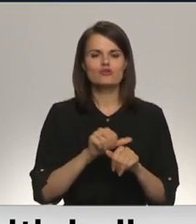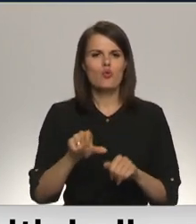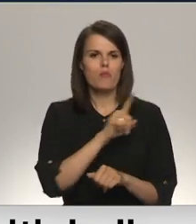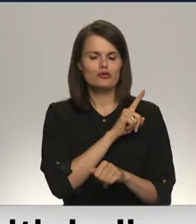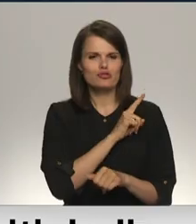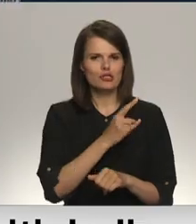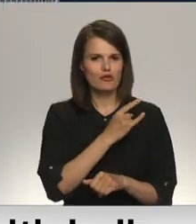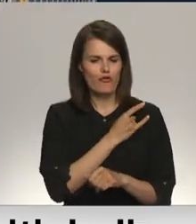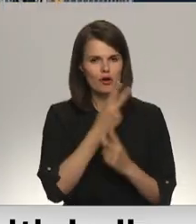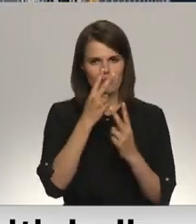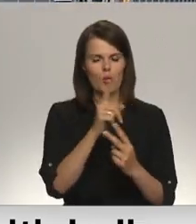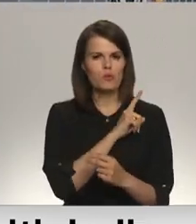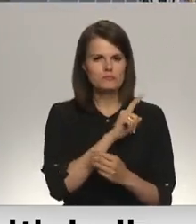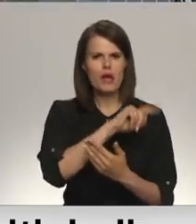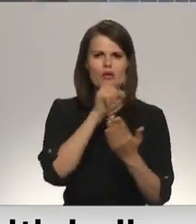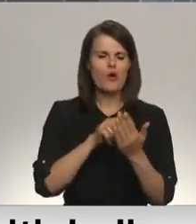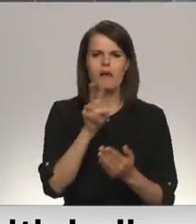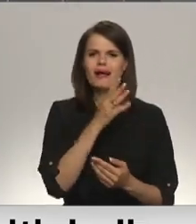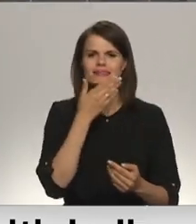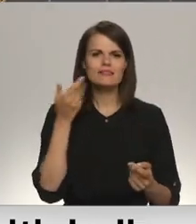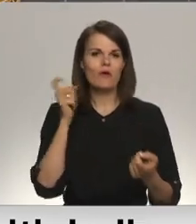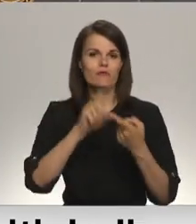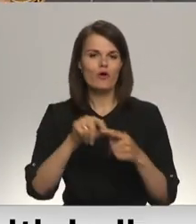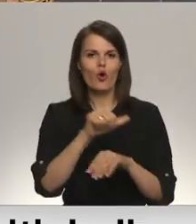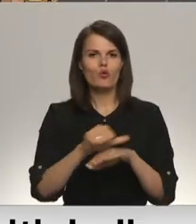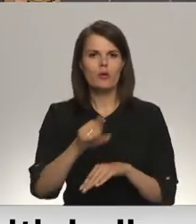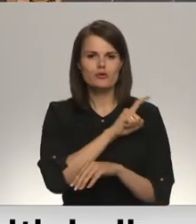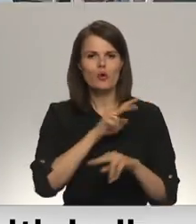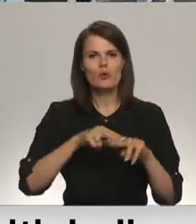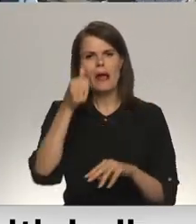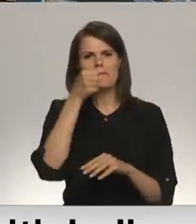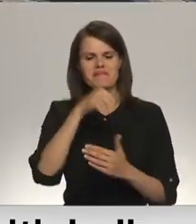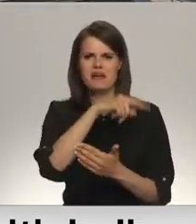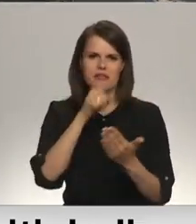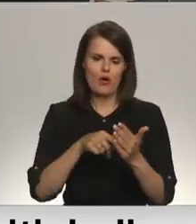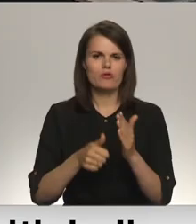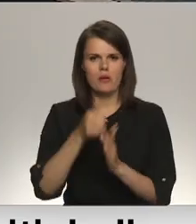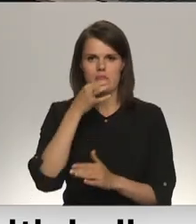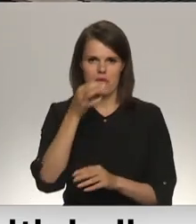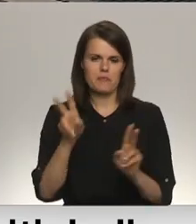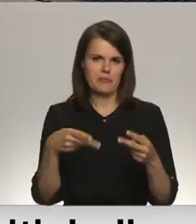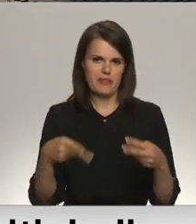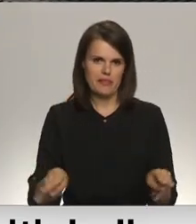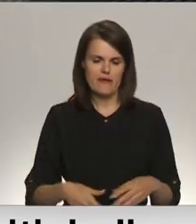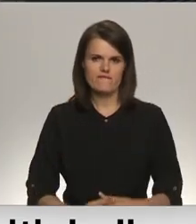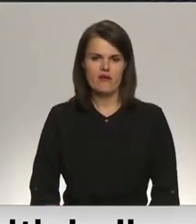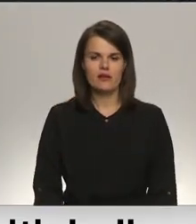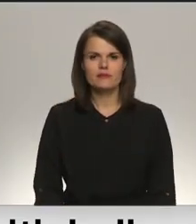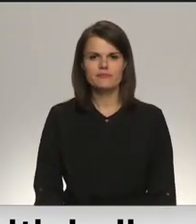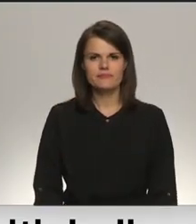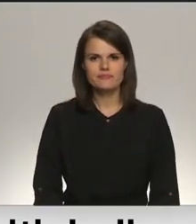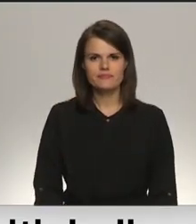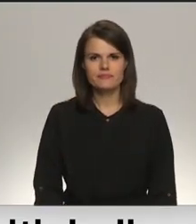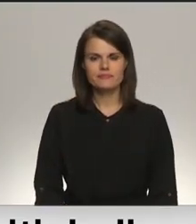formās. Jautājumiem, kas neatiecas uz robežu sardzi un ir privāti jautājumi. Tenis Bikovskis, Evgēnijs Klimanovičs,